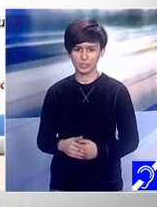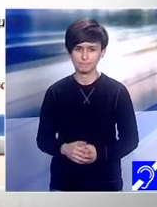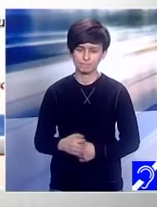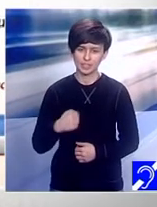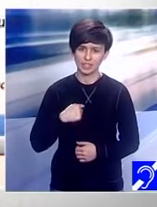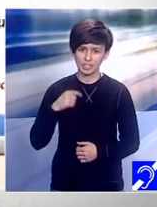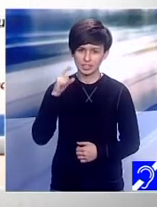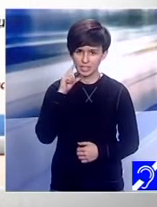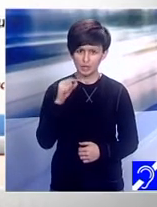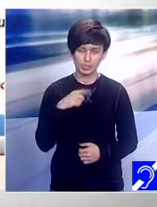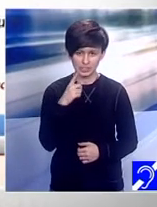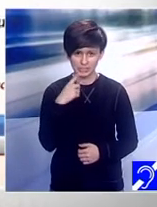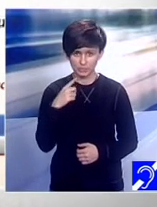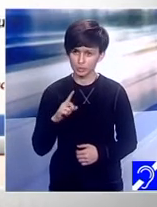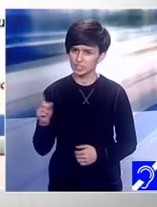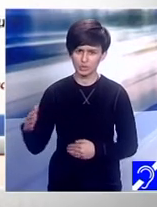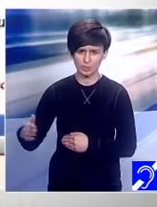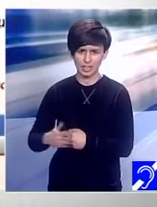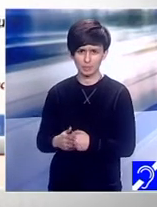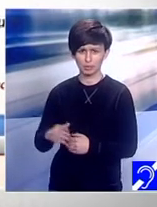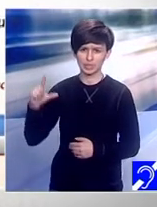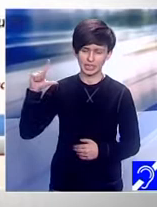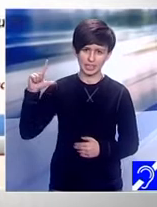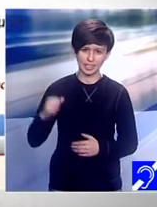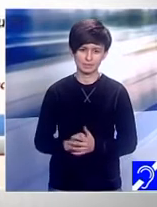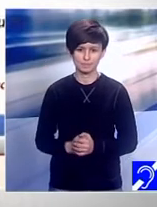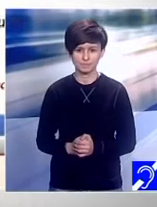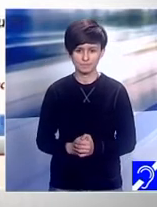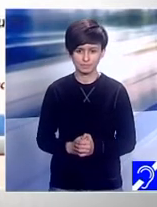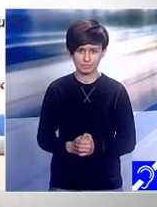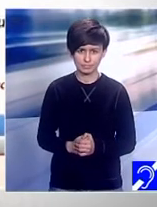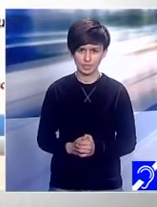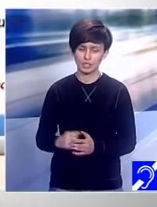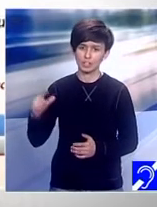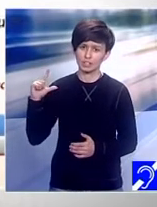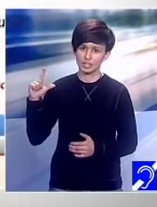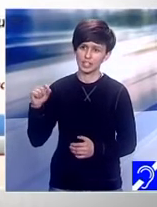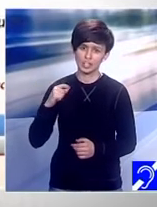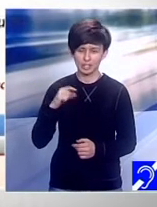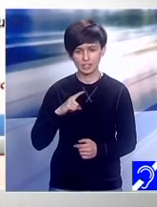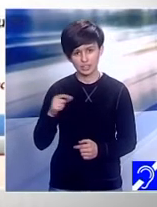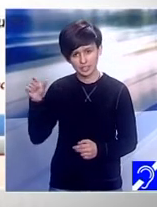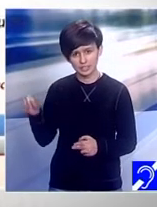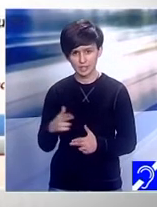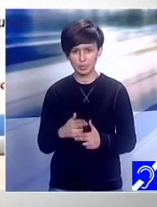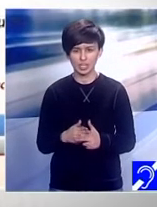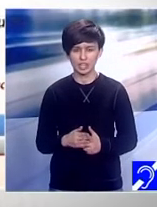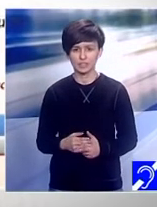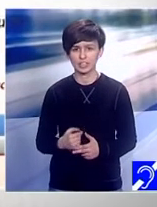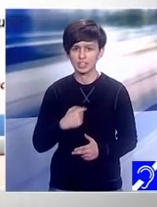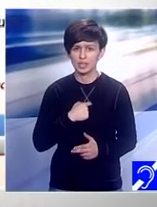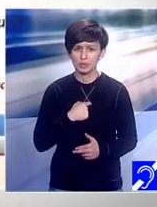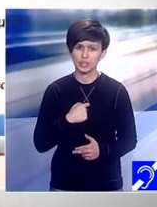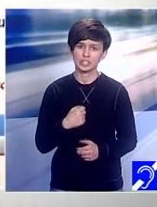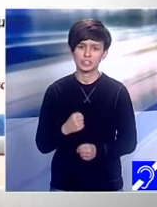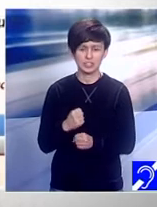răstește doamna Mia la fetița ei. Ba da, mamă, îngai mă Carina. Leia este bolnavă, poate să-ți facă rău. Este periculoasă și